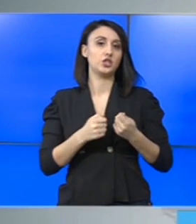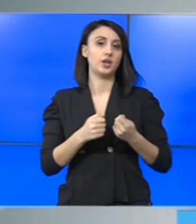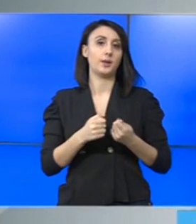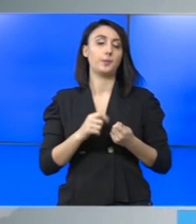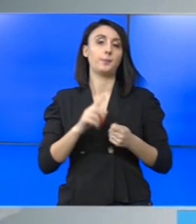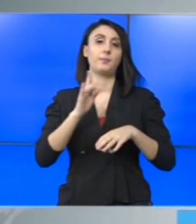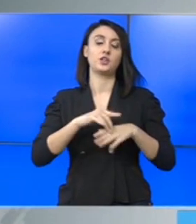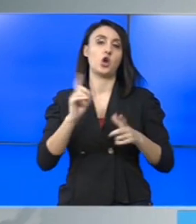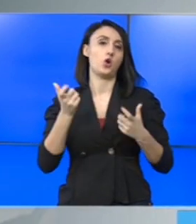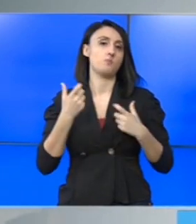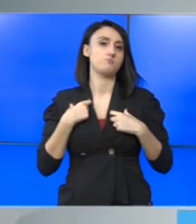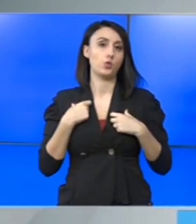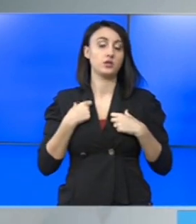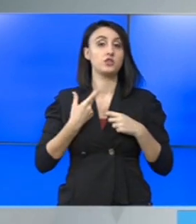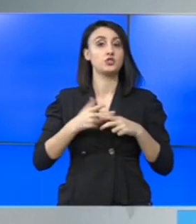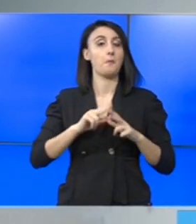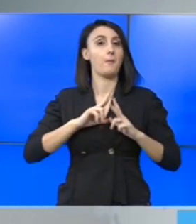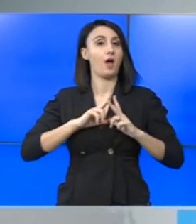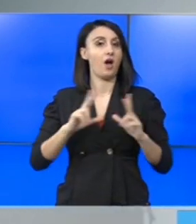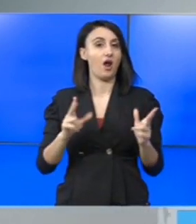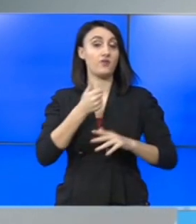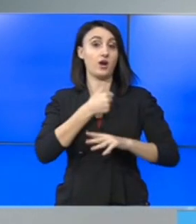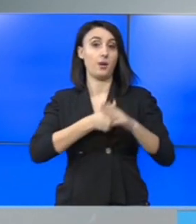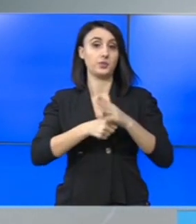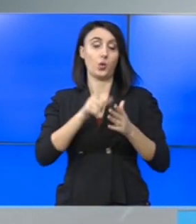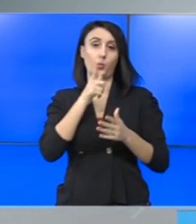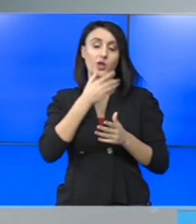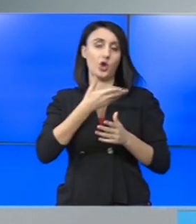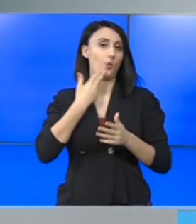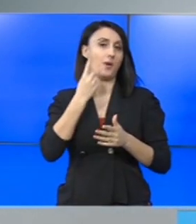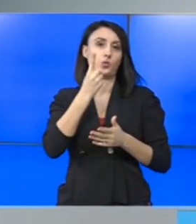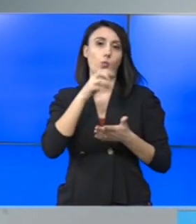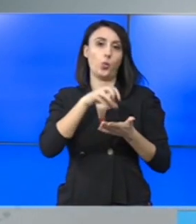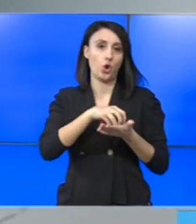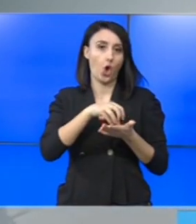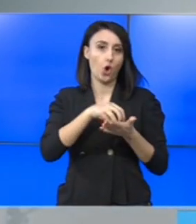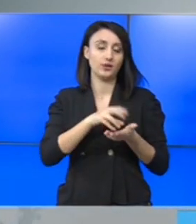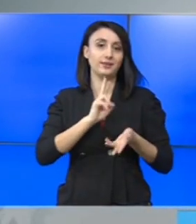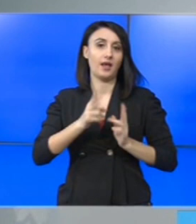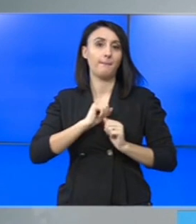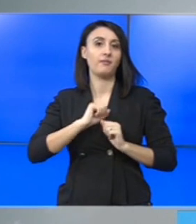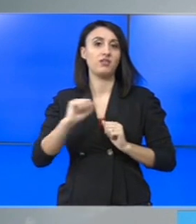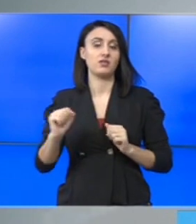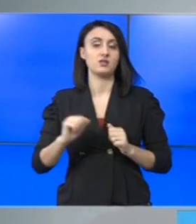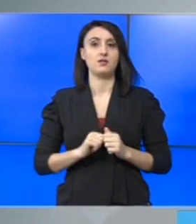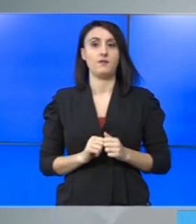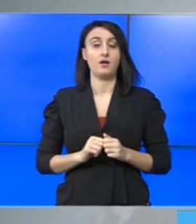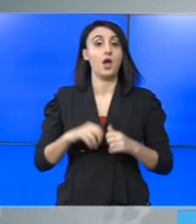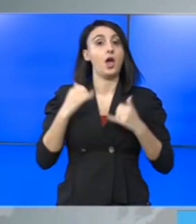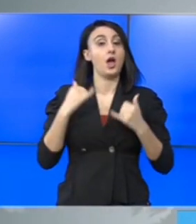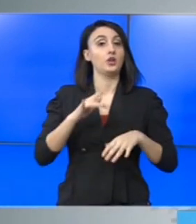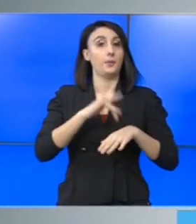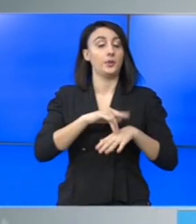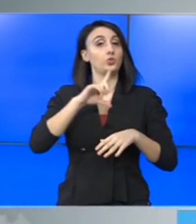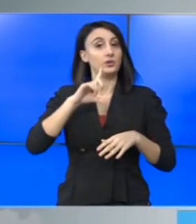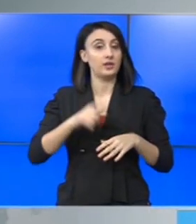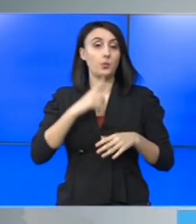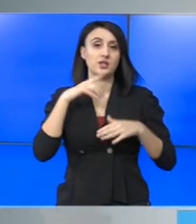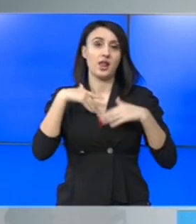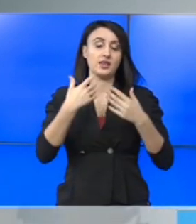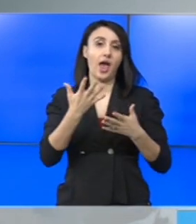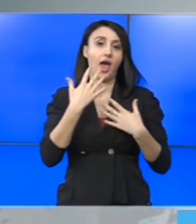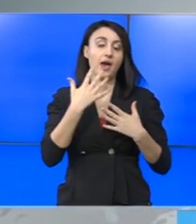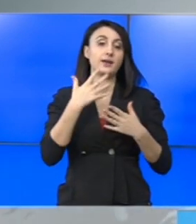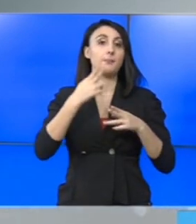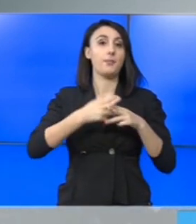epuizați. Situația cea mai gravă este în capitală, unde nu mai există niciun loc liber în secțiile ATI. Aici medicii sunt nevoiți să le dea oxigen